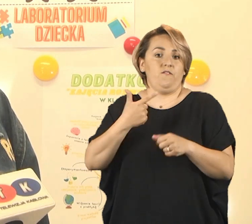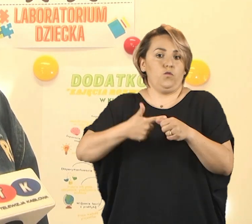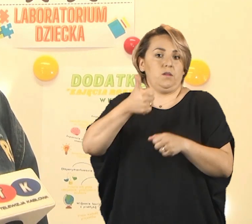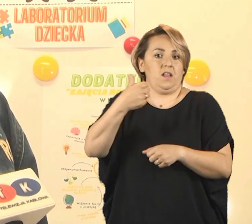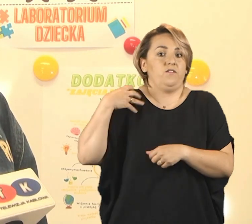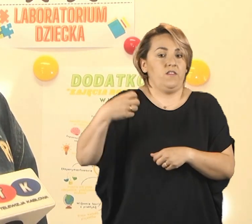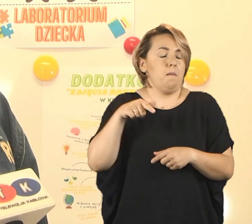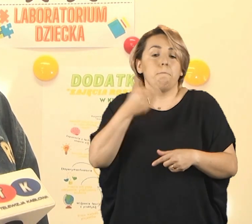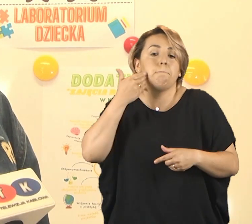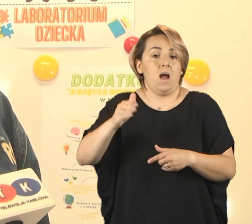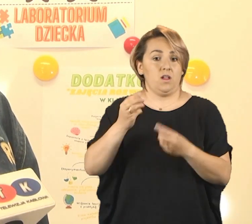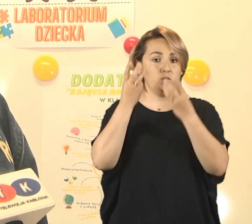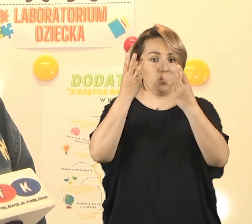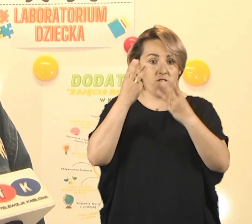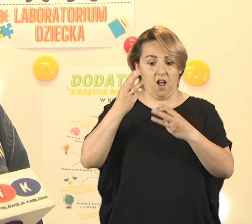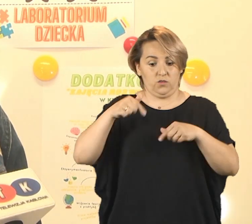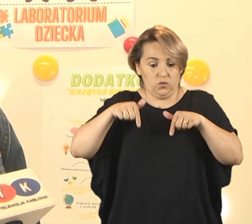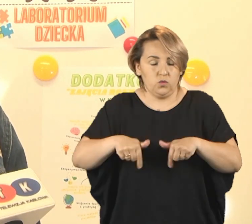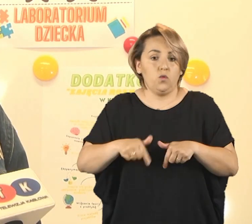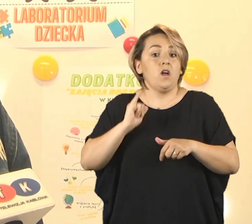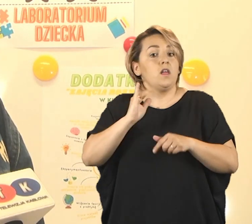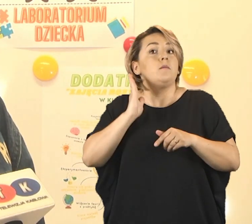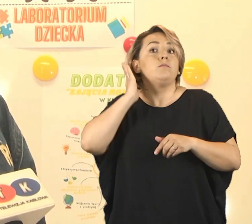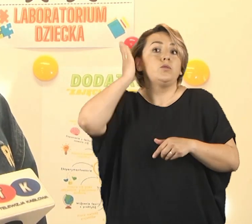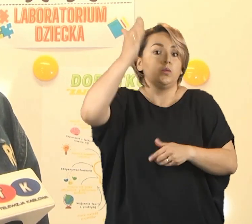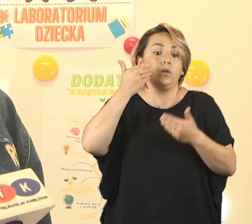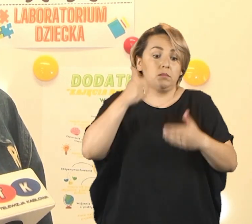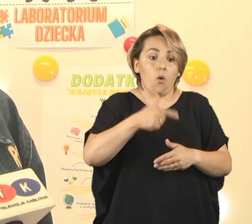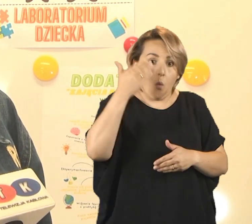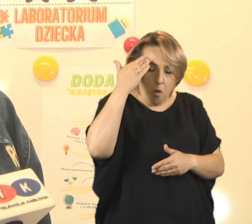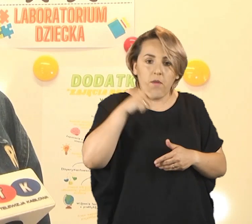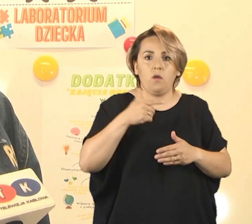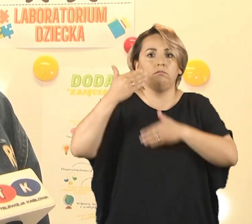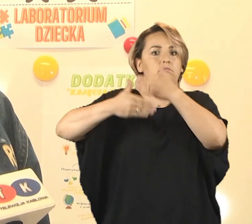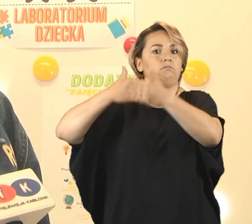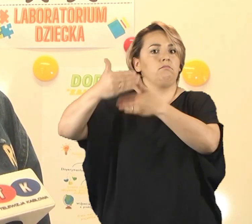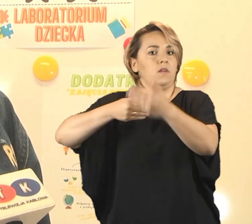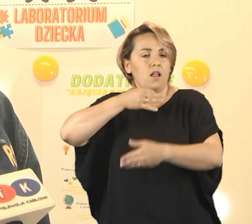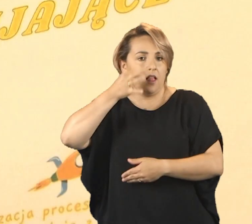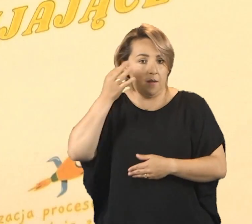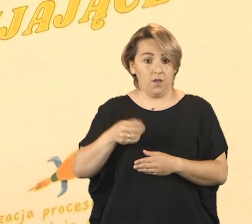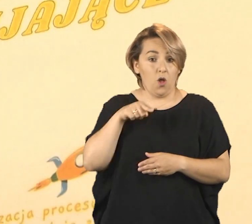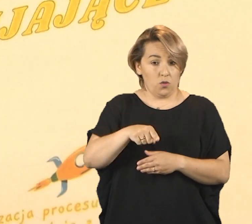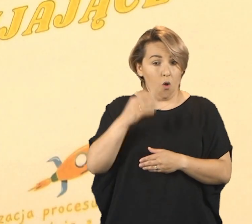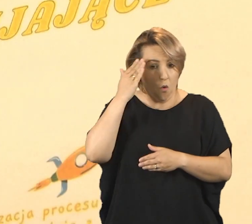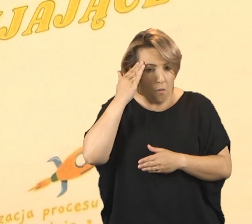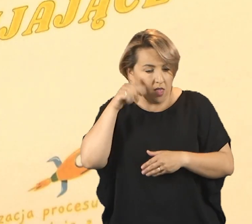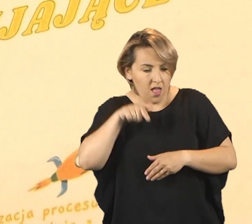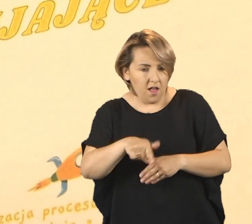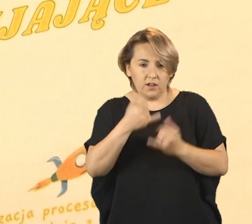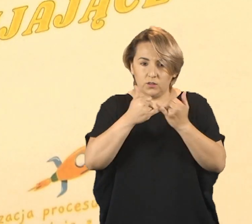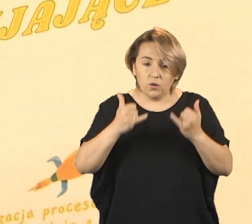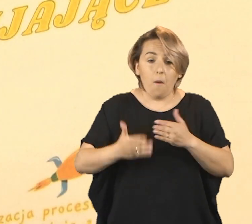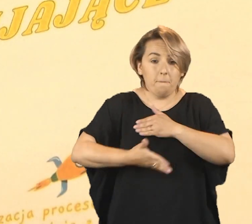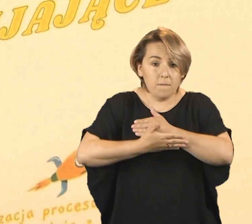wieku, niezbędnej do egzystencji tu i teraz oraz w przyszłym, całożyciowym funkcjonowaniu. W tej umiejętności